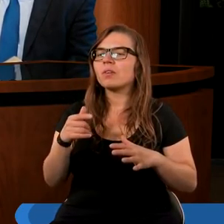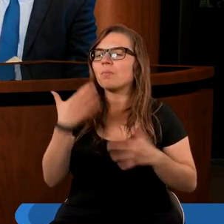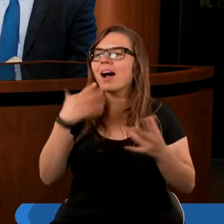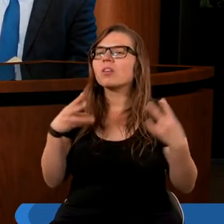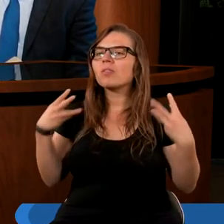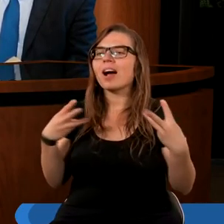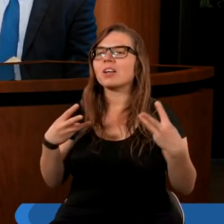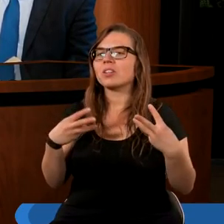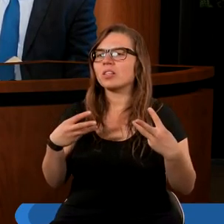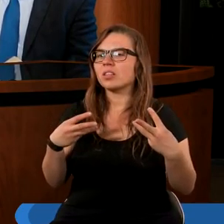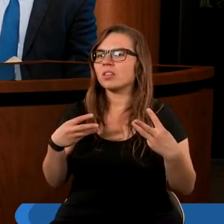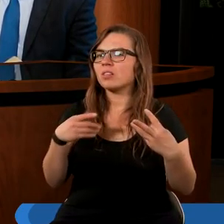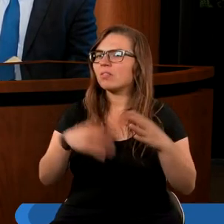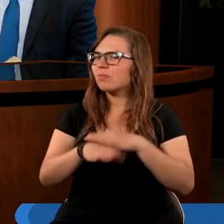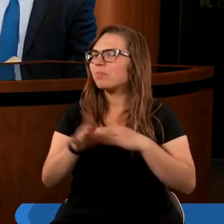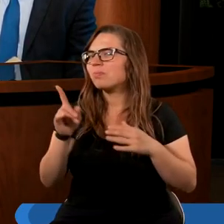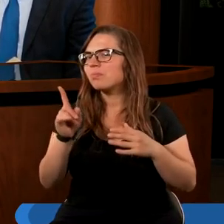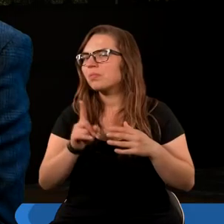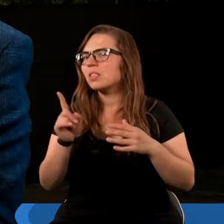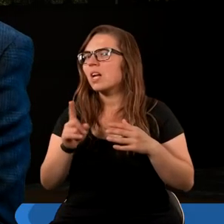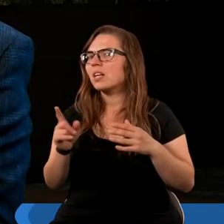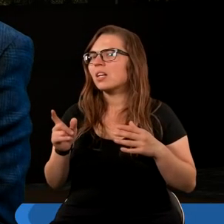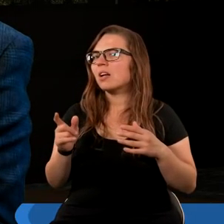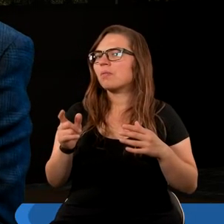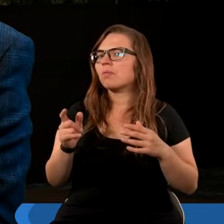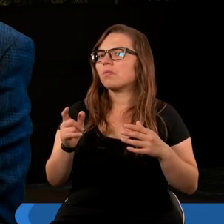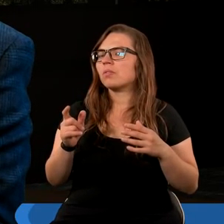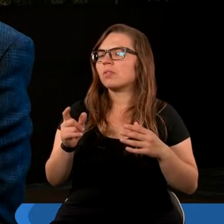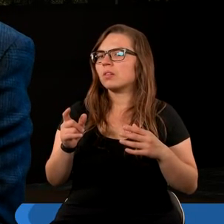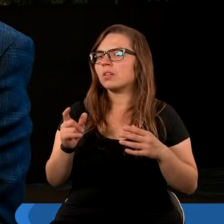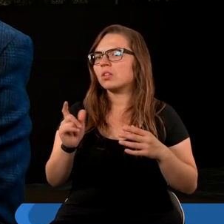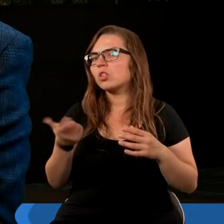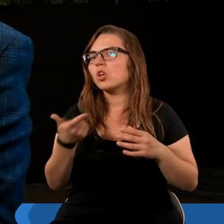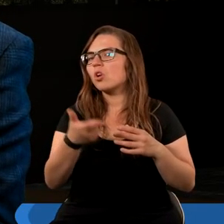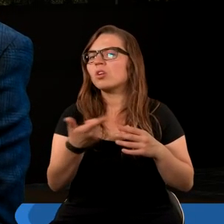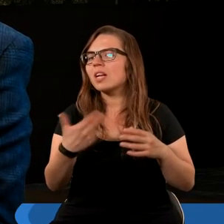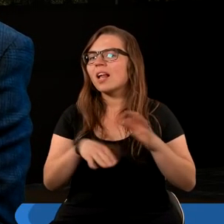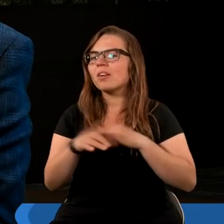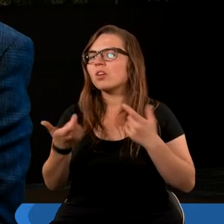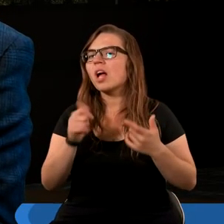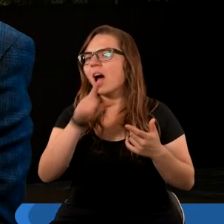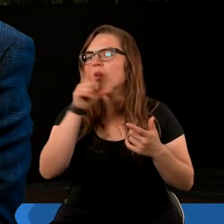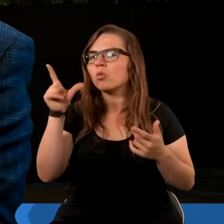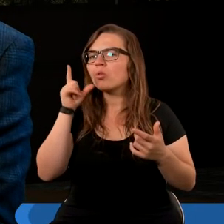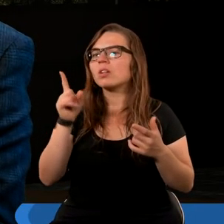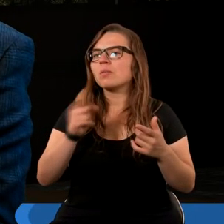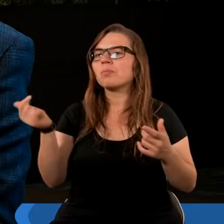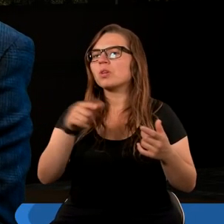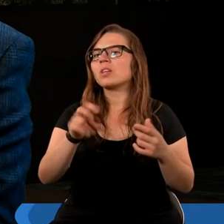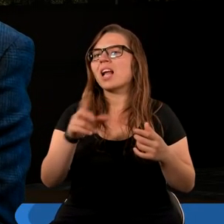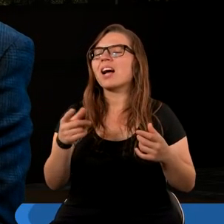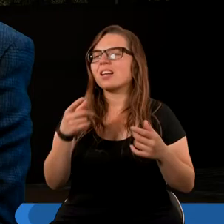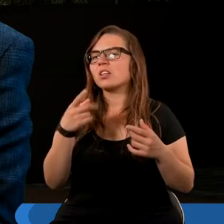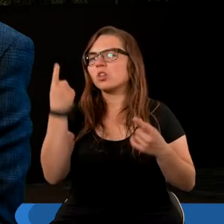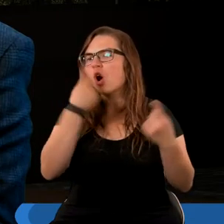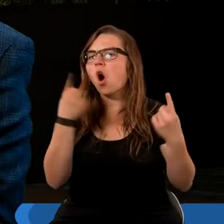bardzo ważne. Wchodzimy czasami, nie wiem, może się zapędziłem, nie odchodzi, że my, ale jako ludzie wchodzimy czasami w